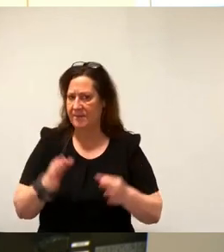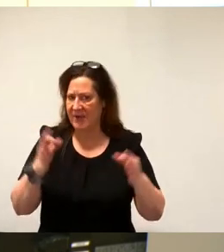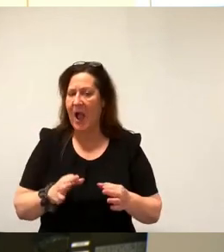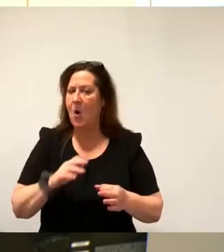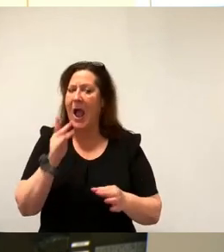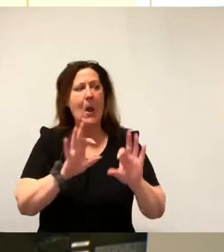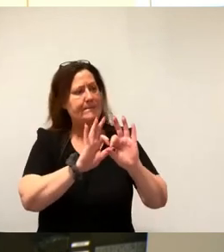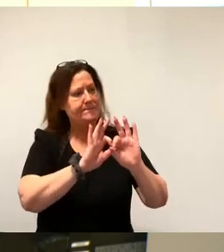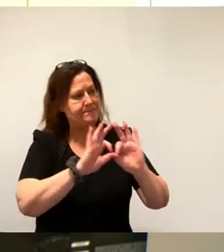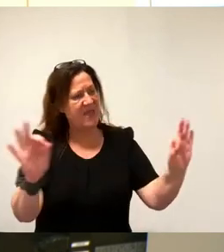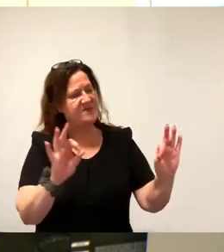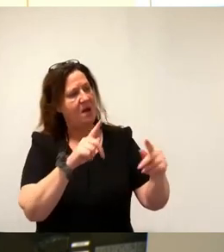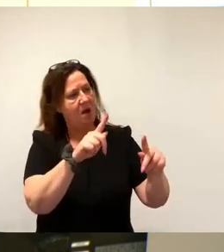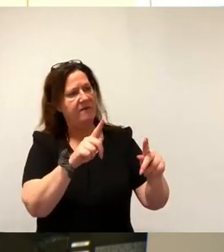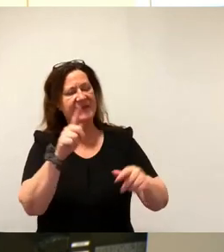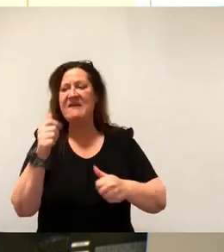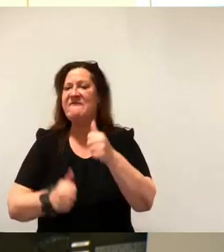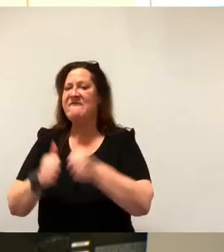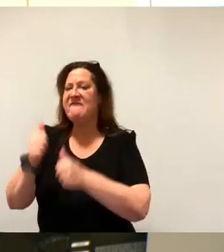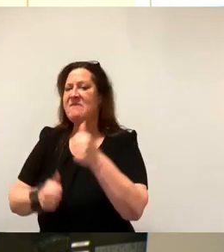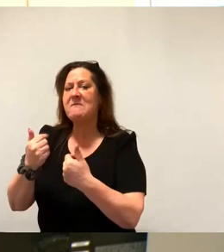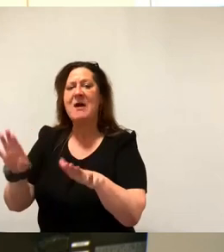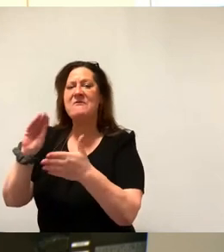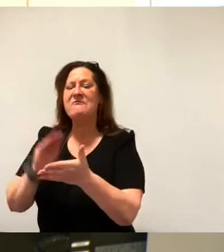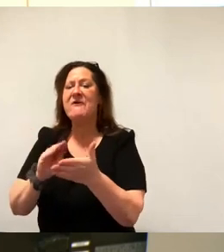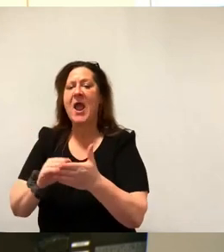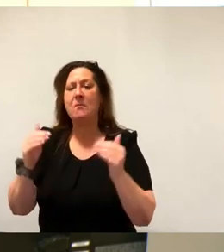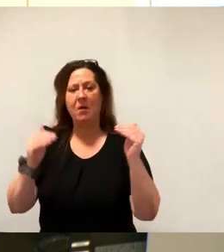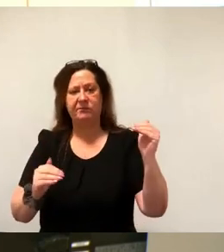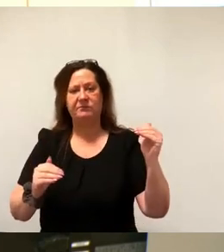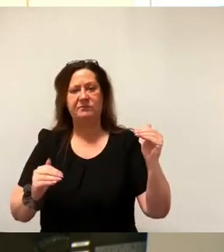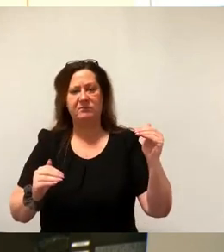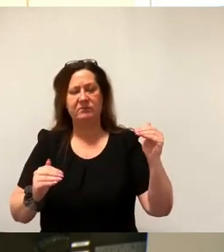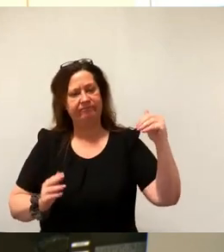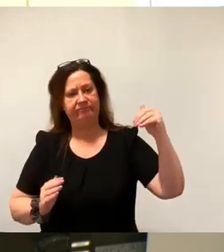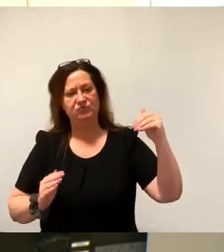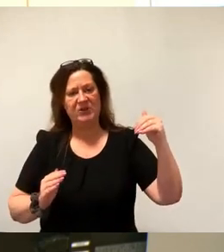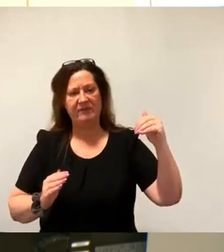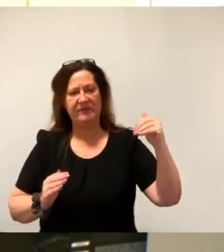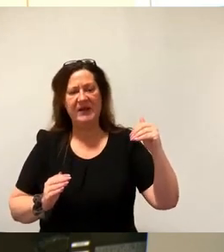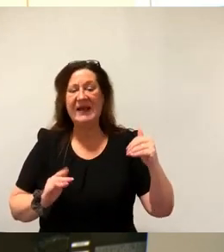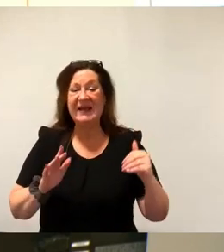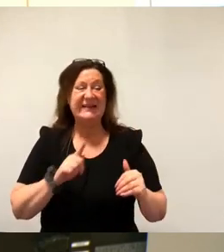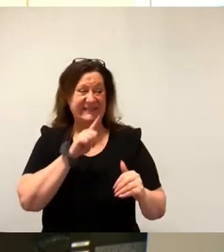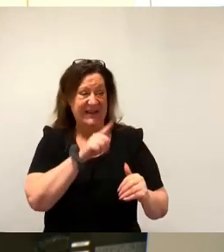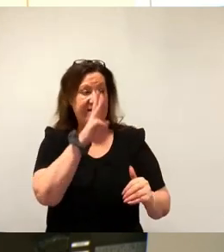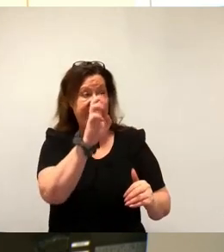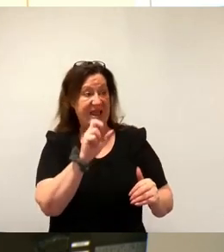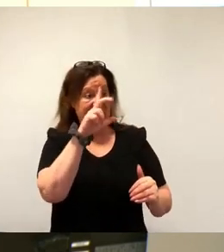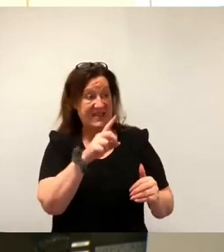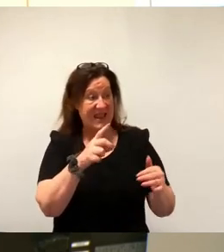dem Markt des Baus von geförderten Wohnraum. Denn die WED muss die Grundstücke, auf denen sie baut, nicht finanzieren.